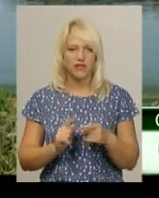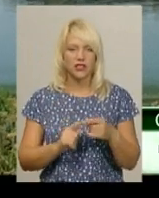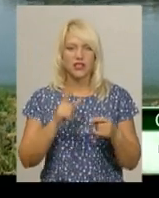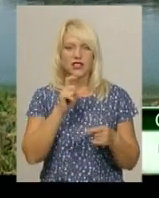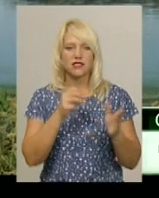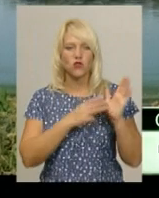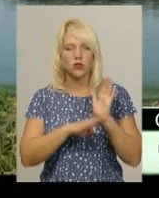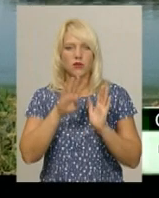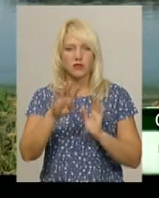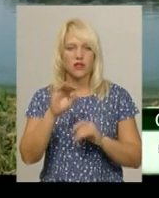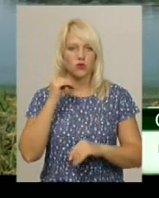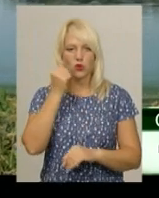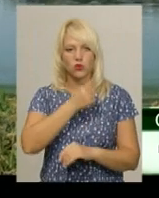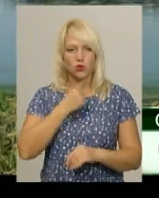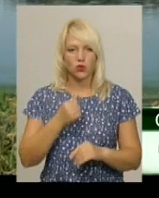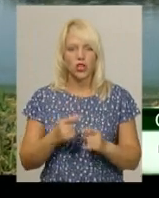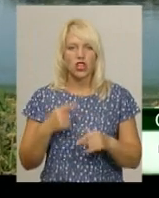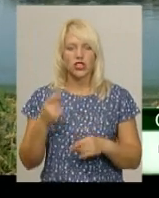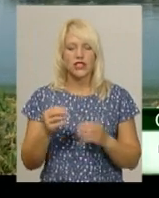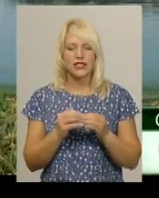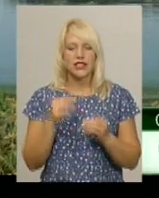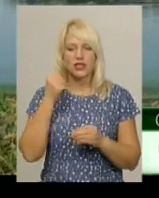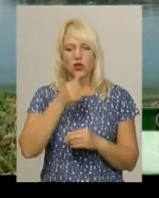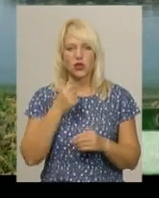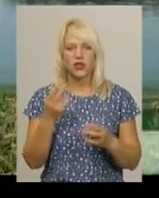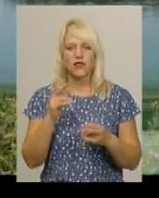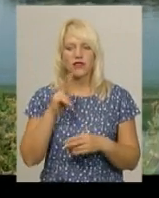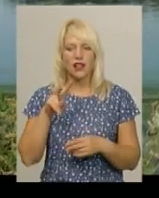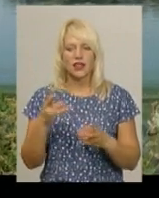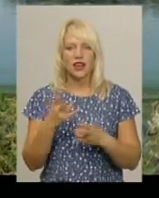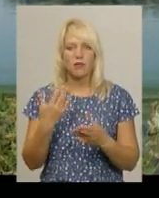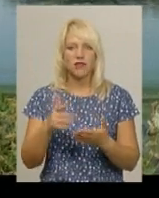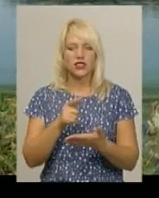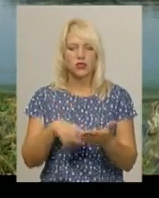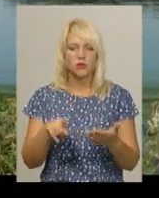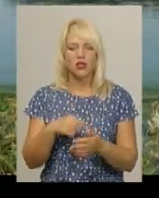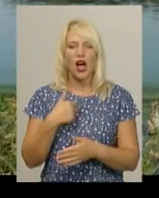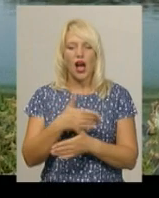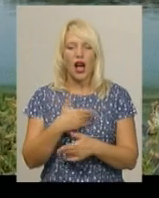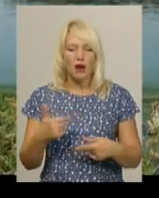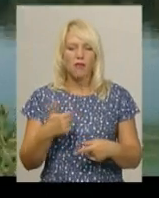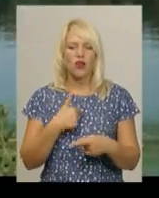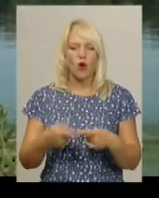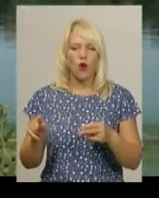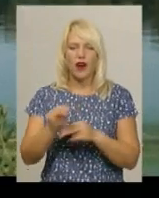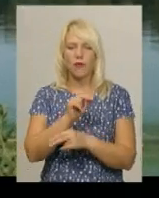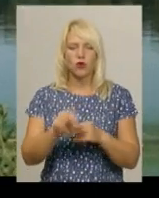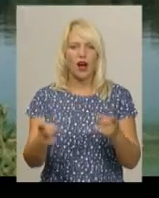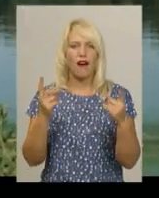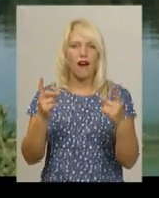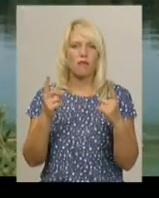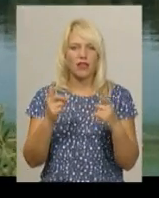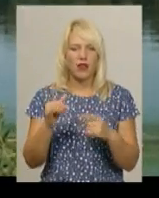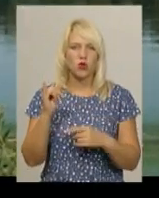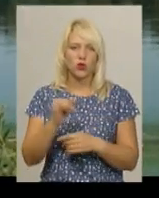-го року. Через 10 років Ял положено списувати. Ми його ремонтуємо капітально. З 2003